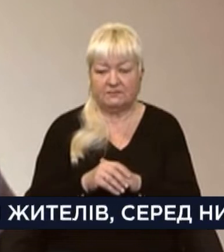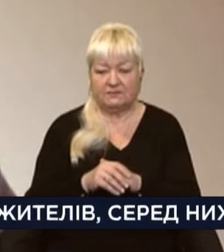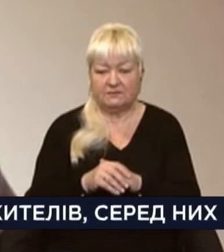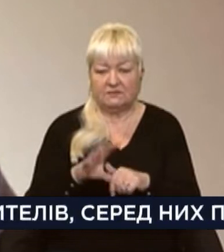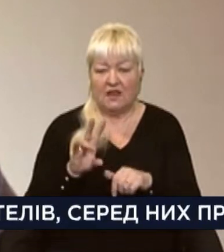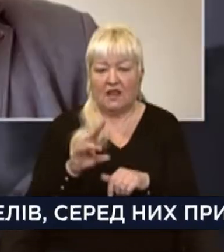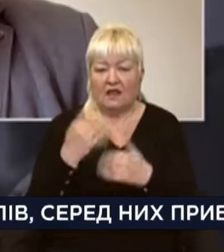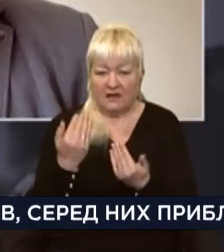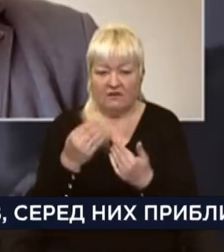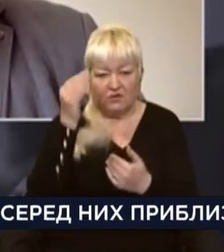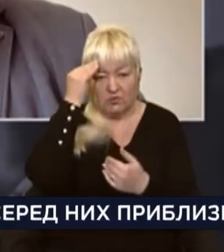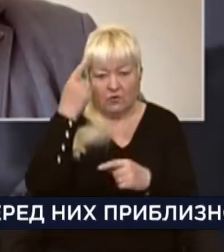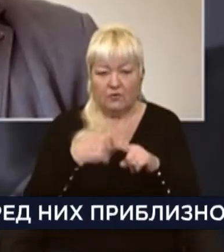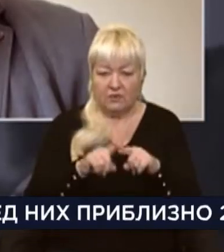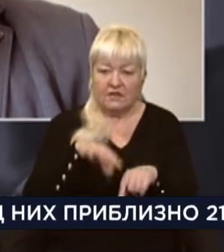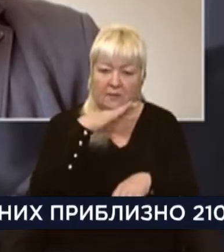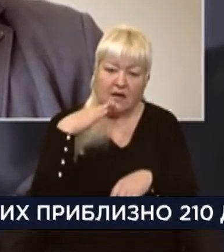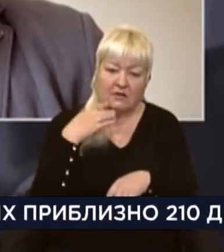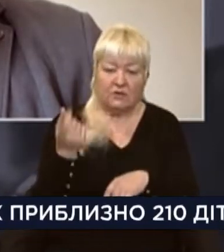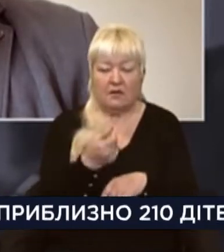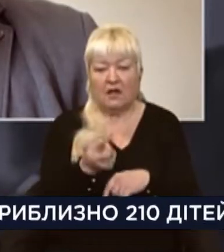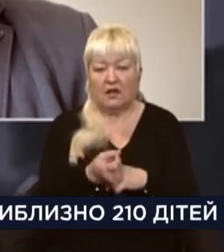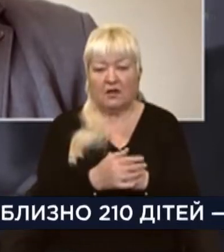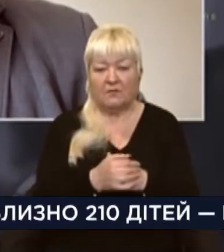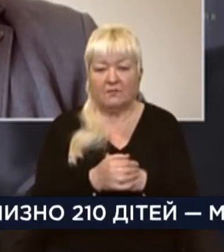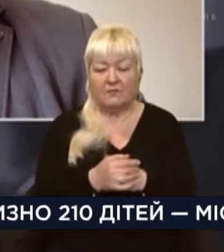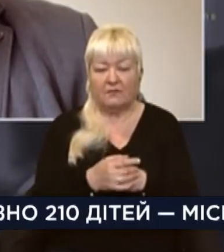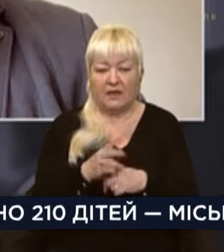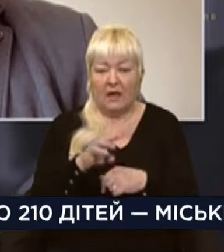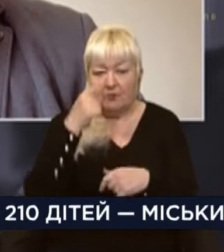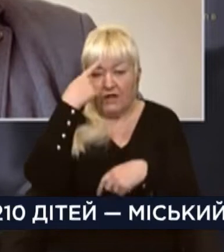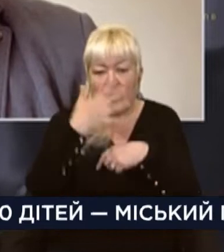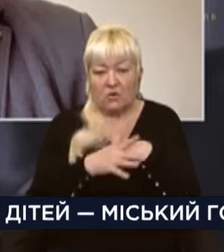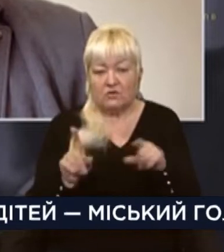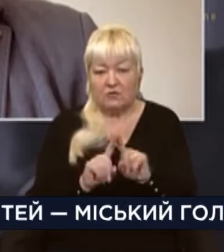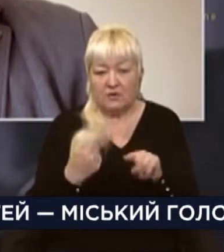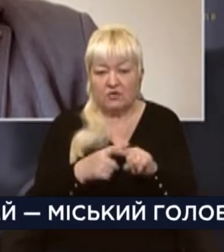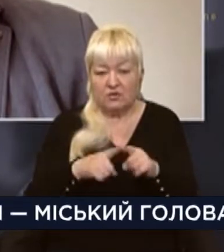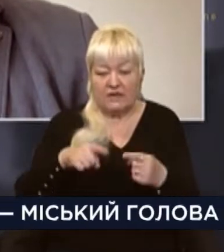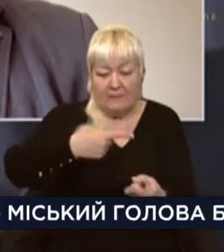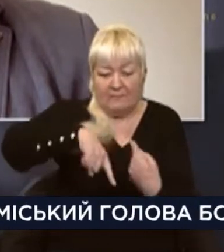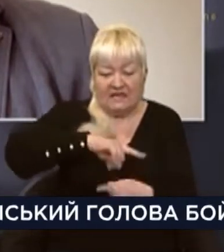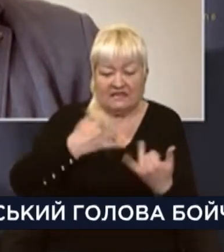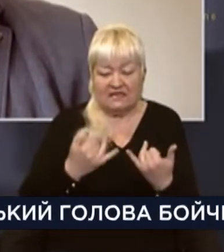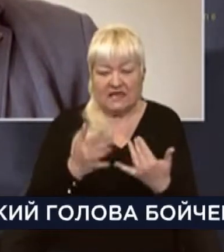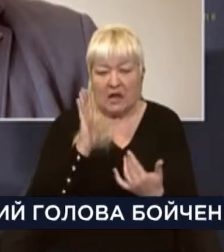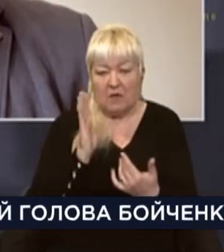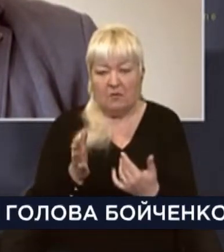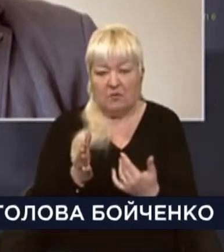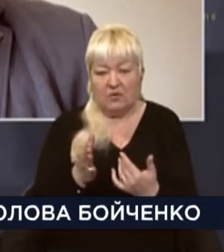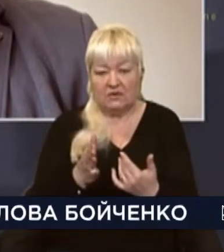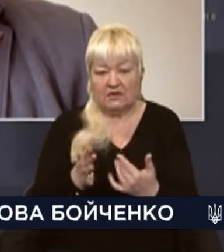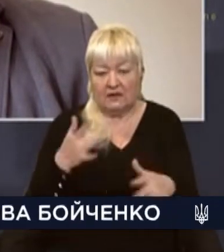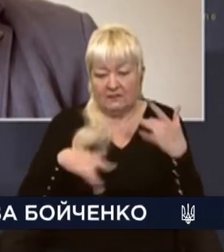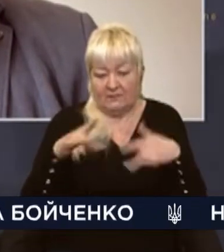Тобто, на вашу думку, це багато чи мало? Ми ж розуміємо, що зараз бізнес буде всіляко відсувати